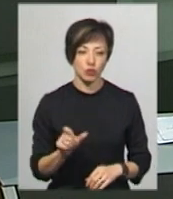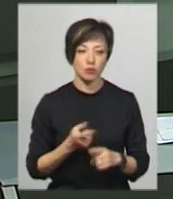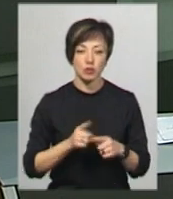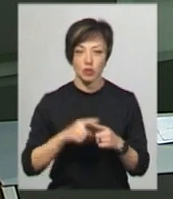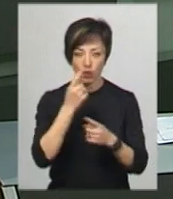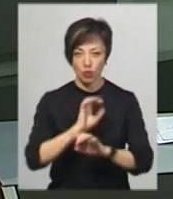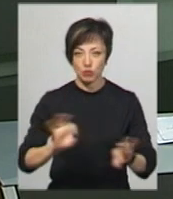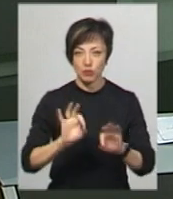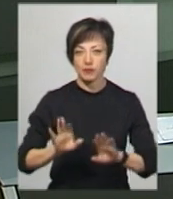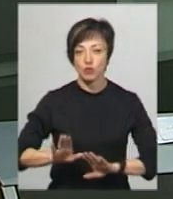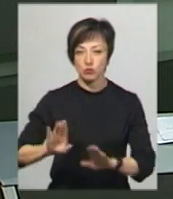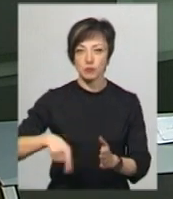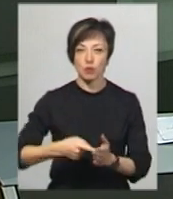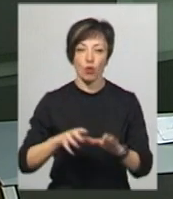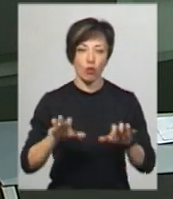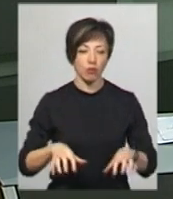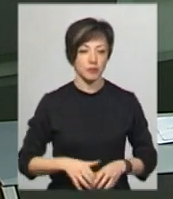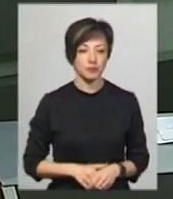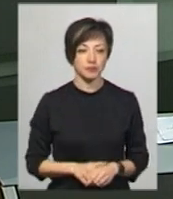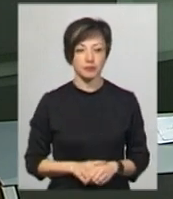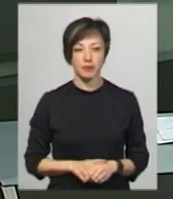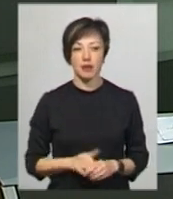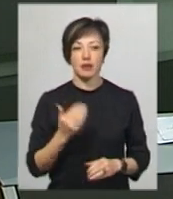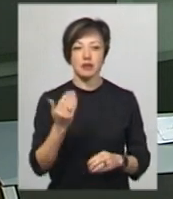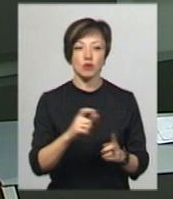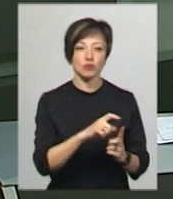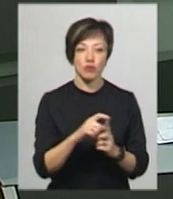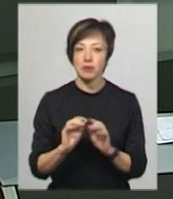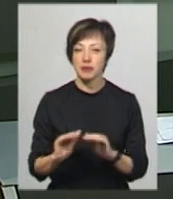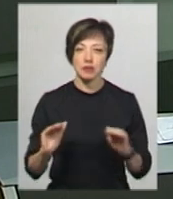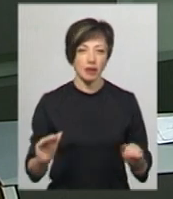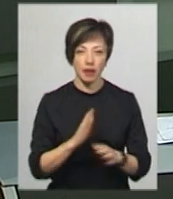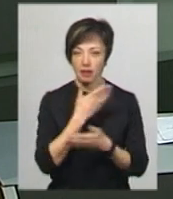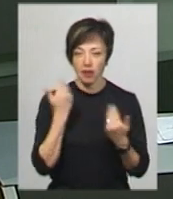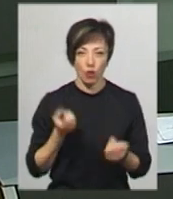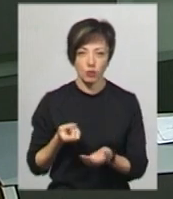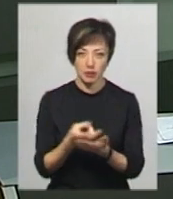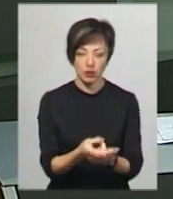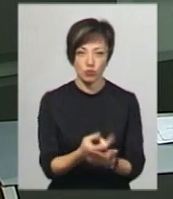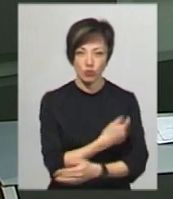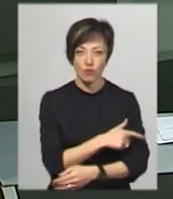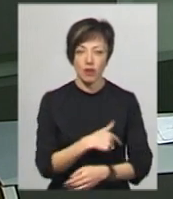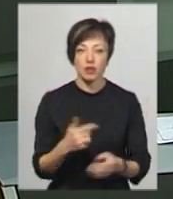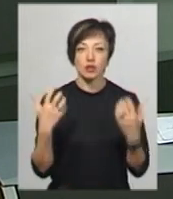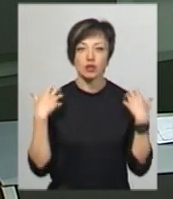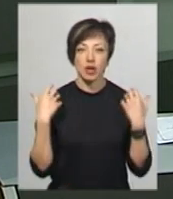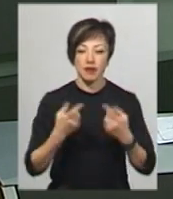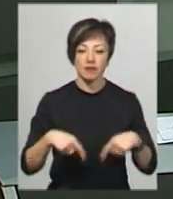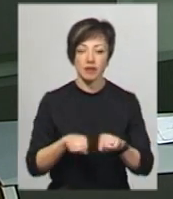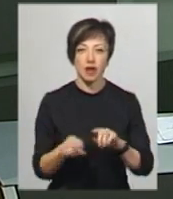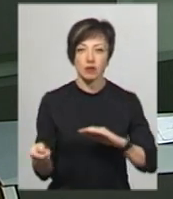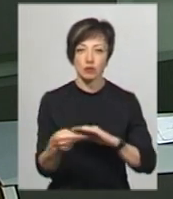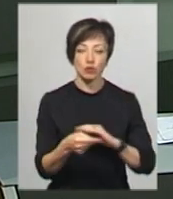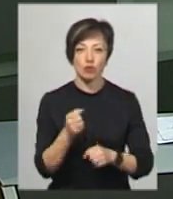Про це розповів заступник міського голови Іван Романюк. За його словами, дітей не госпіталізували. Начальник відділу агітаційної роботи